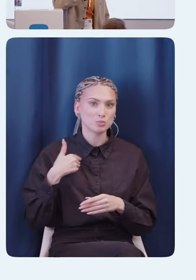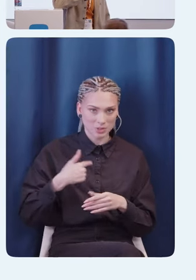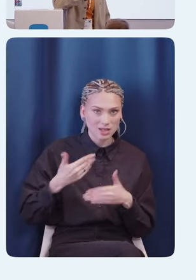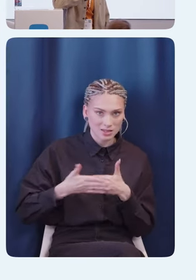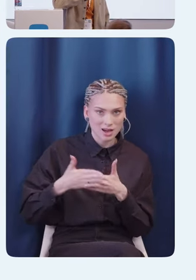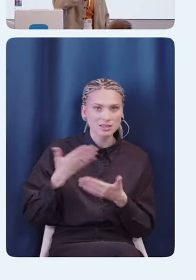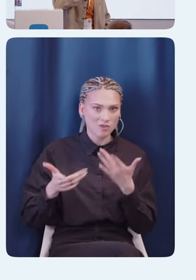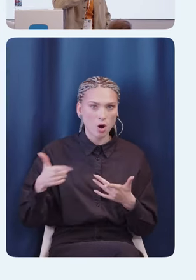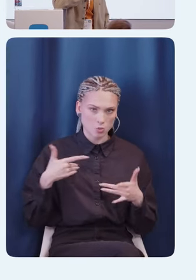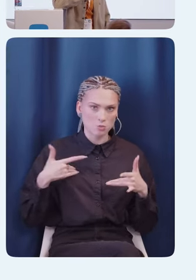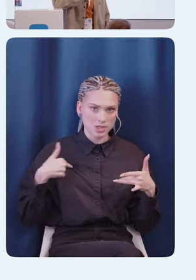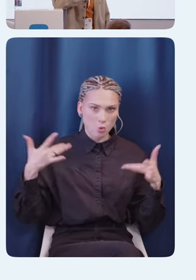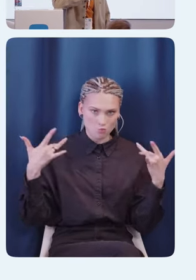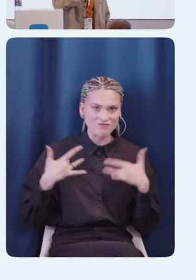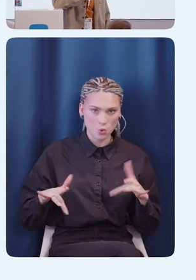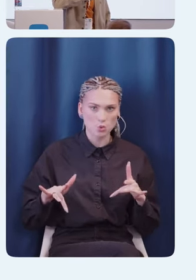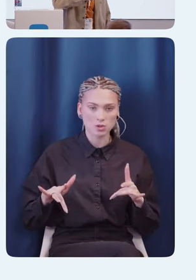наверное, пытаются уволить, поэтому вот все.